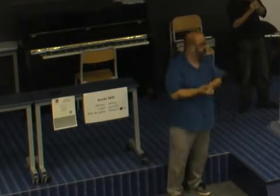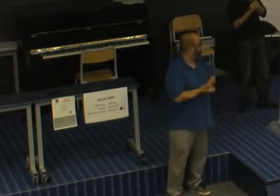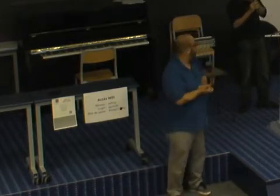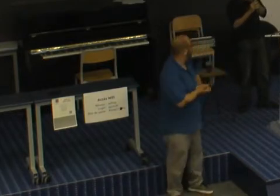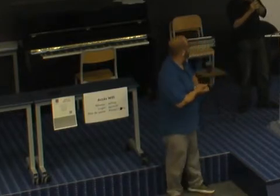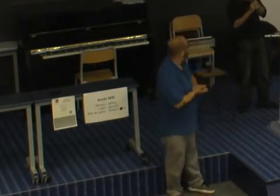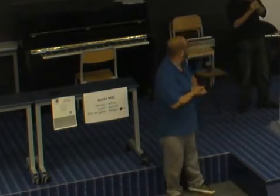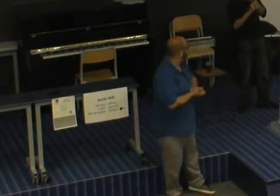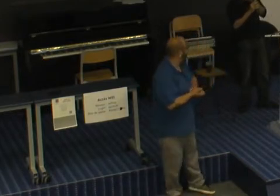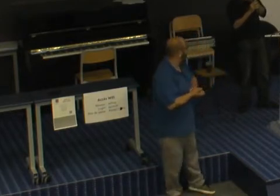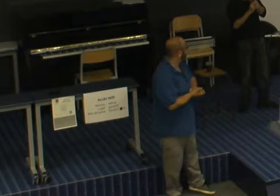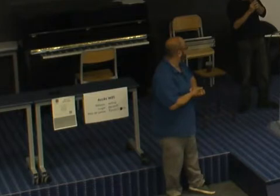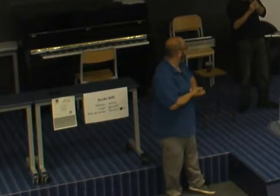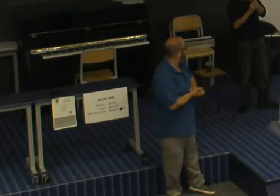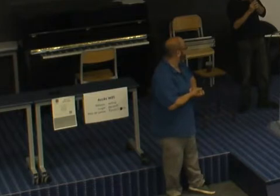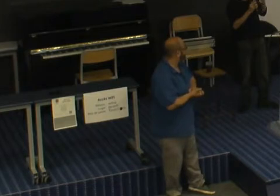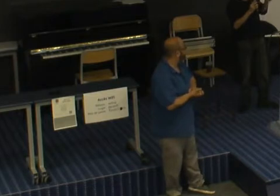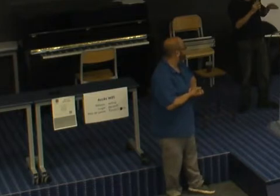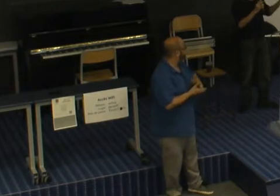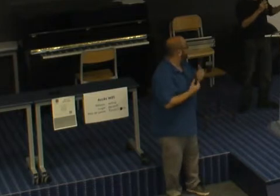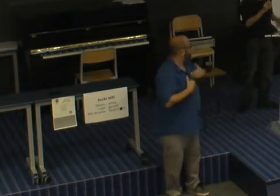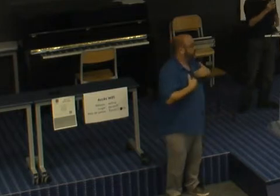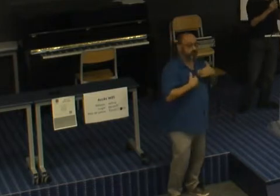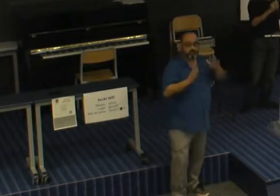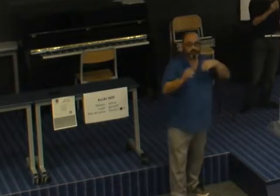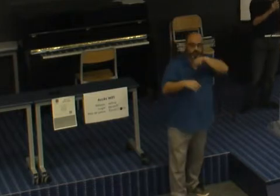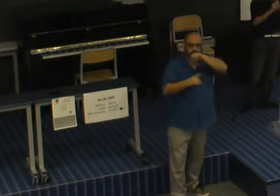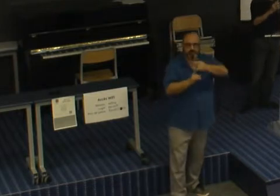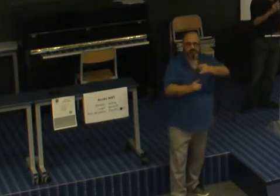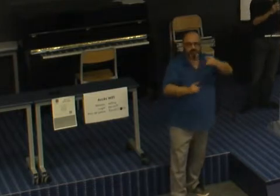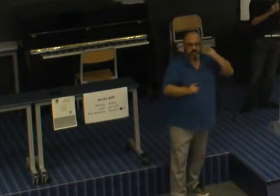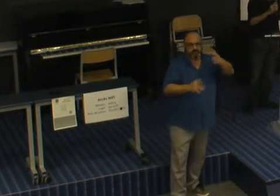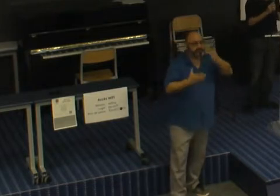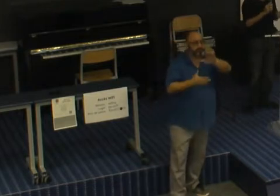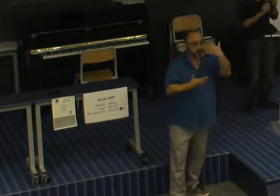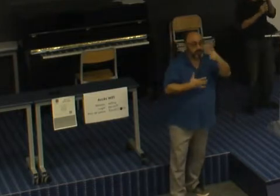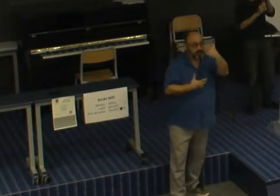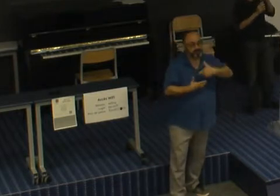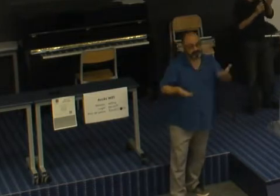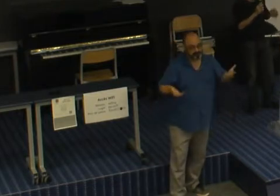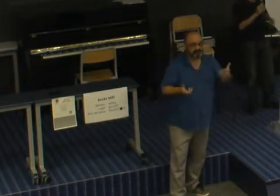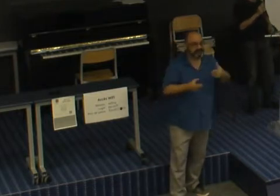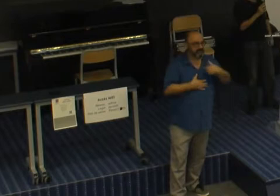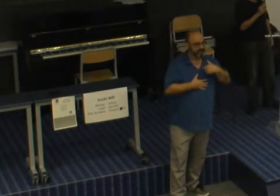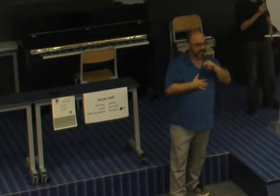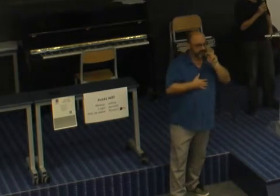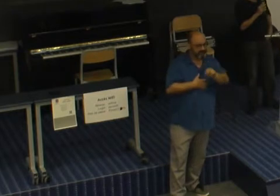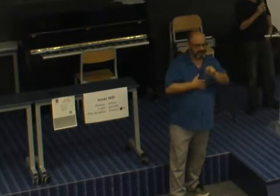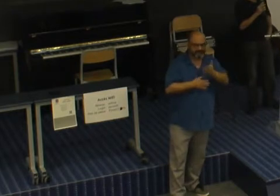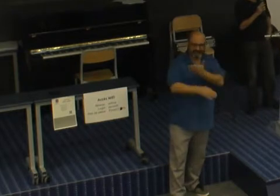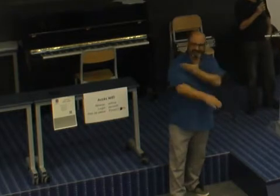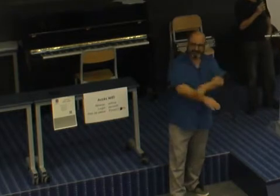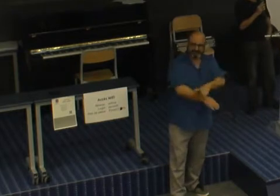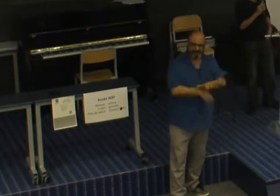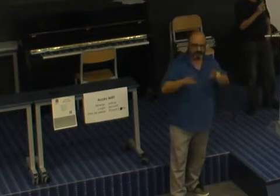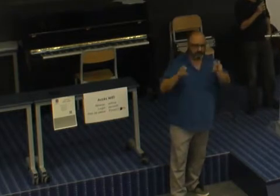Mais moi ce qui m'amuse, je suis un grand fan d'histoire, si vous ne me connaissez pas, c'est qu'en fait, la discrimination c'est un problème qui est constant